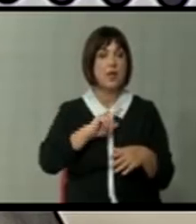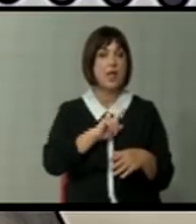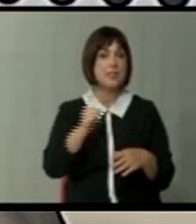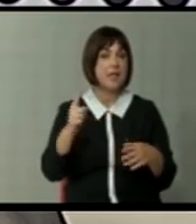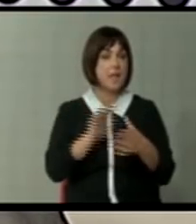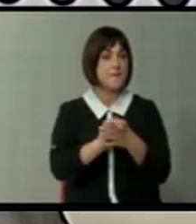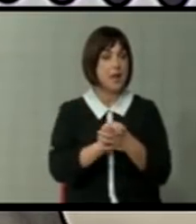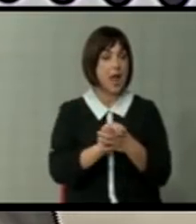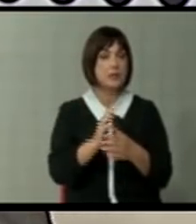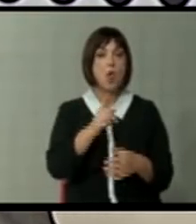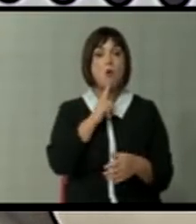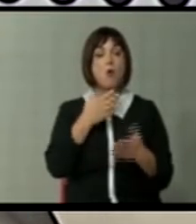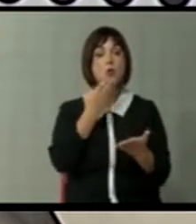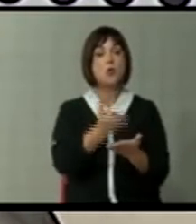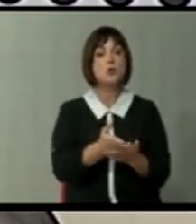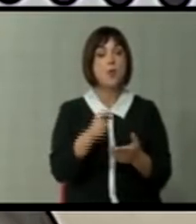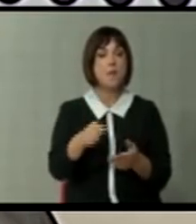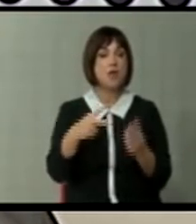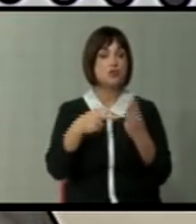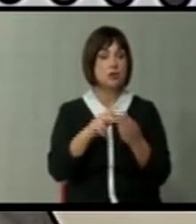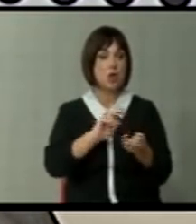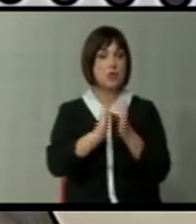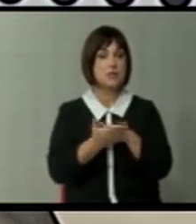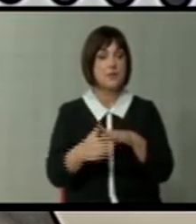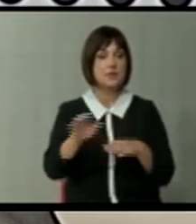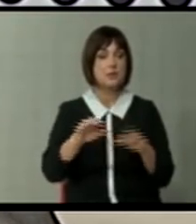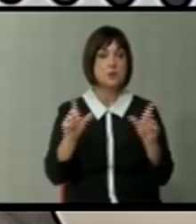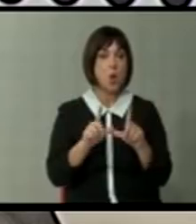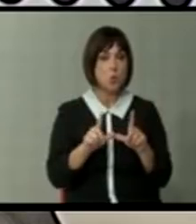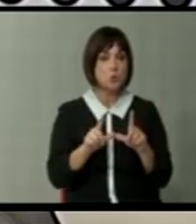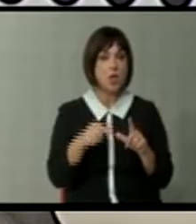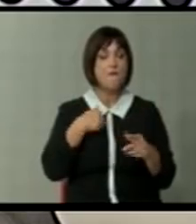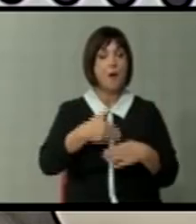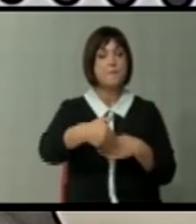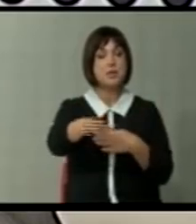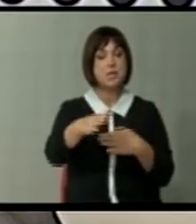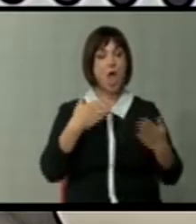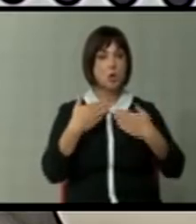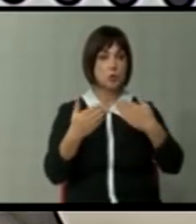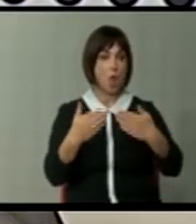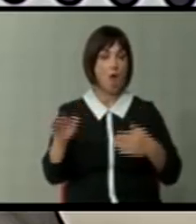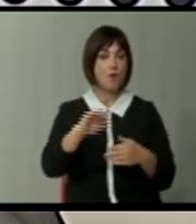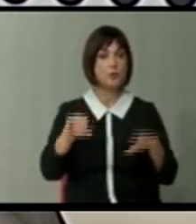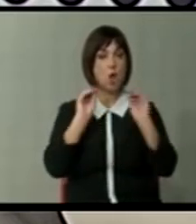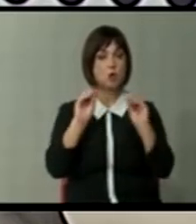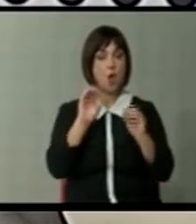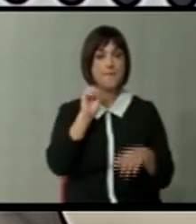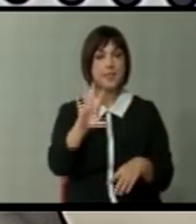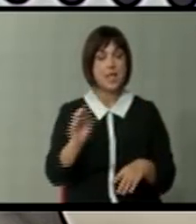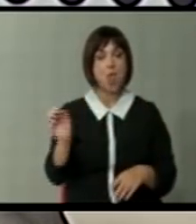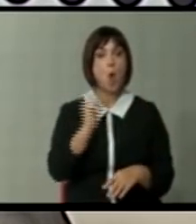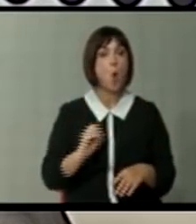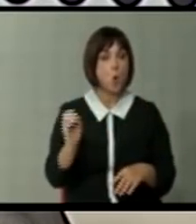Кој го нуди Мал Шенген како замена за Европската Унија? Во пресрет на состанокот на Европскиот Совет на 15.